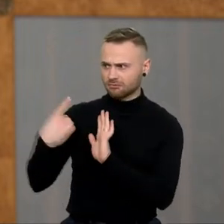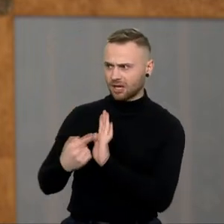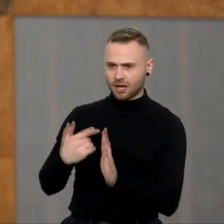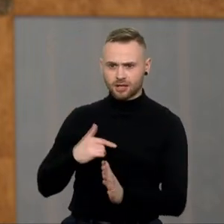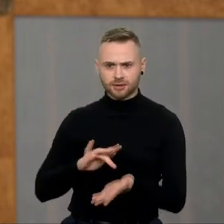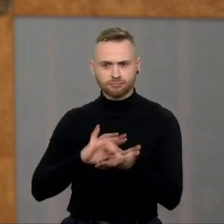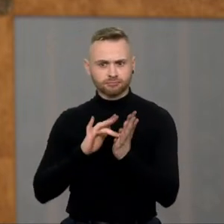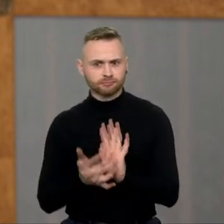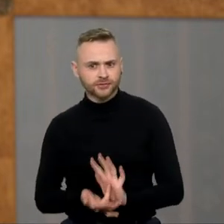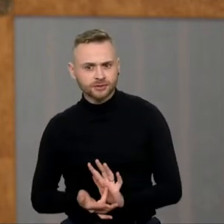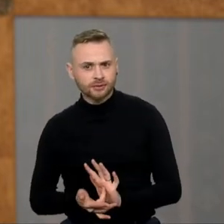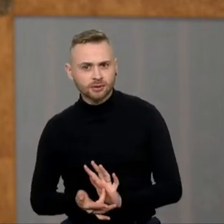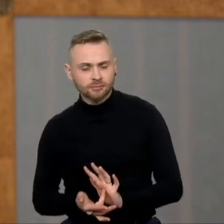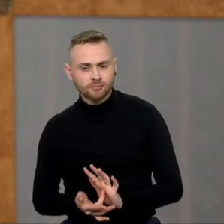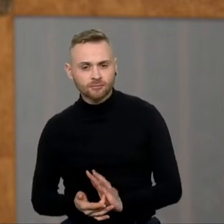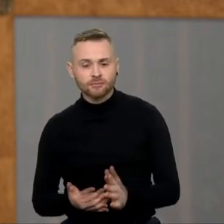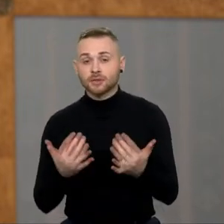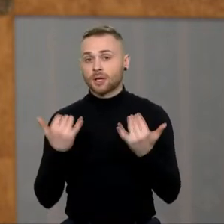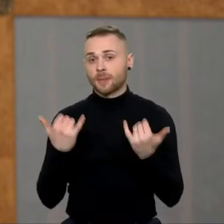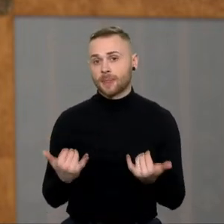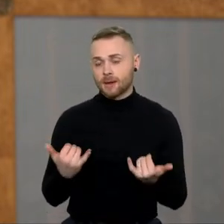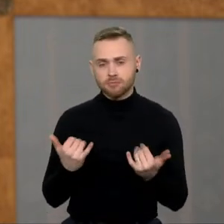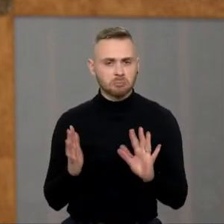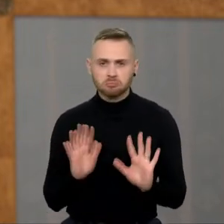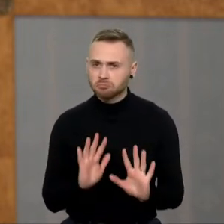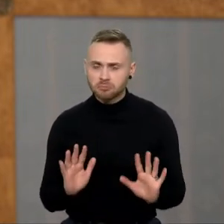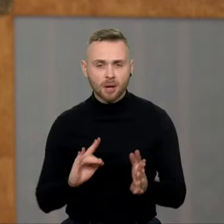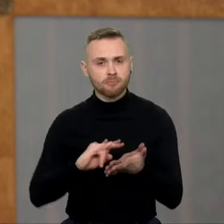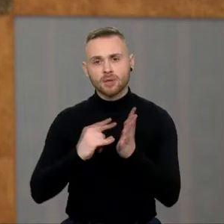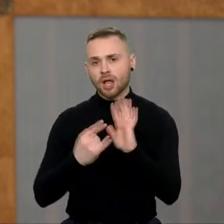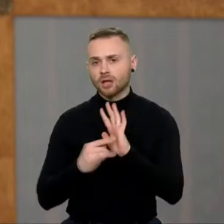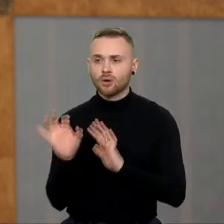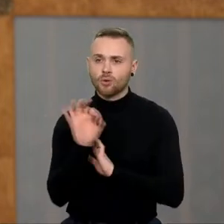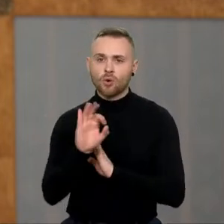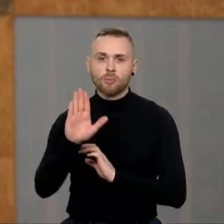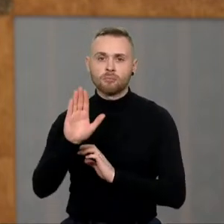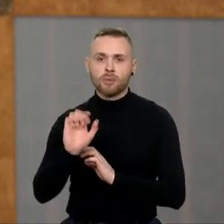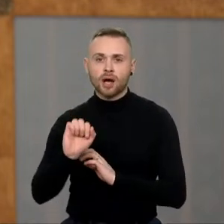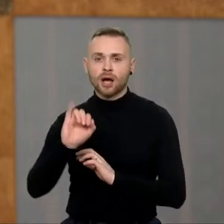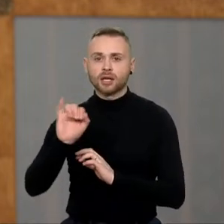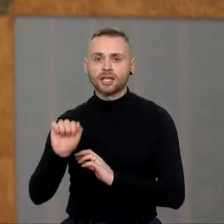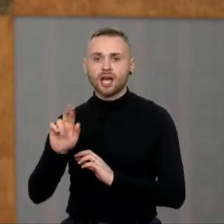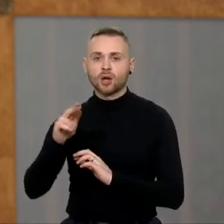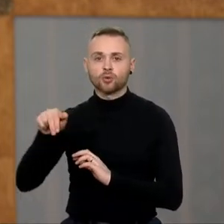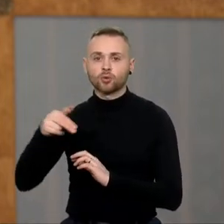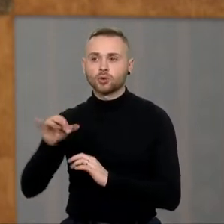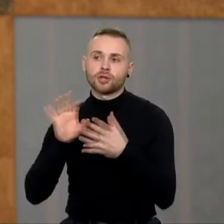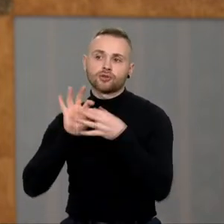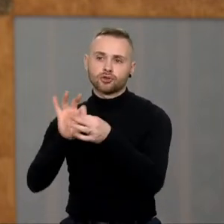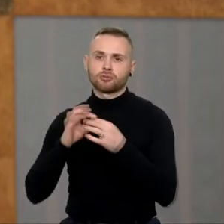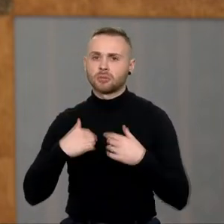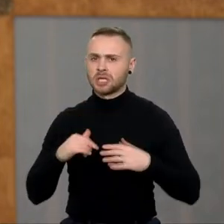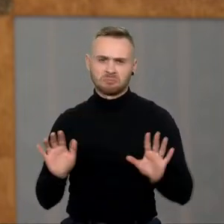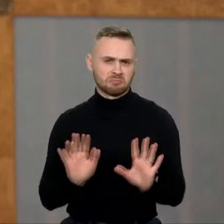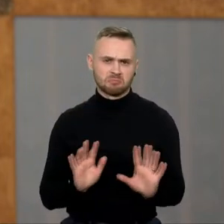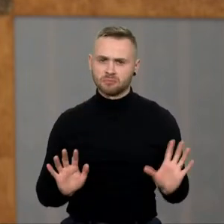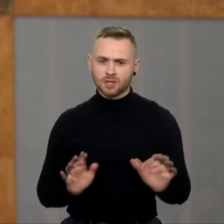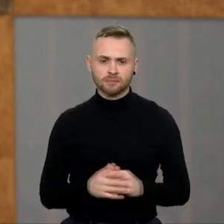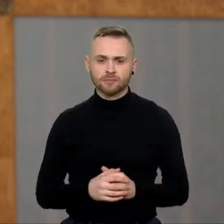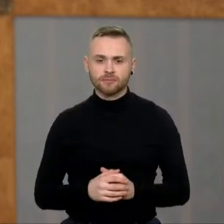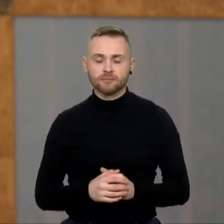netikėtai. Šiuo metu mes neturime jokių planų susijusių su pono bajarūnu. Ir apskritai